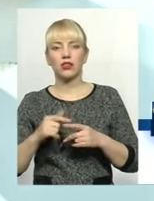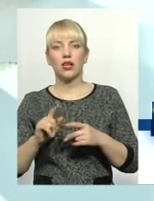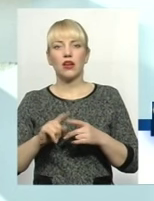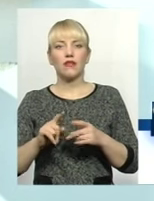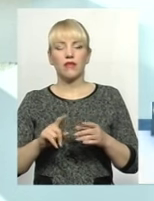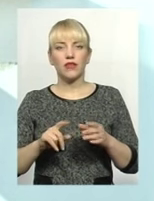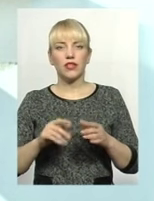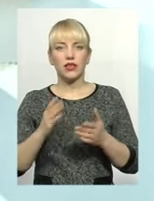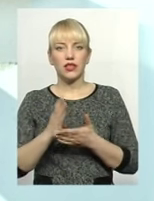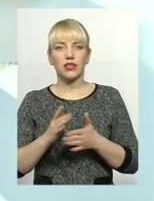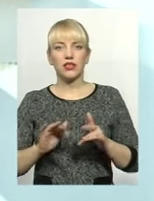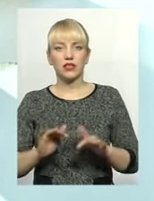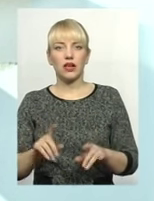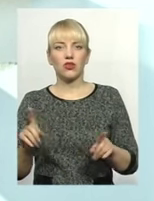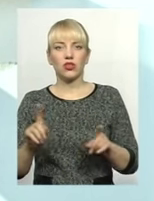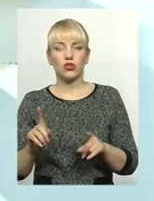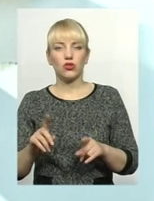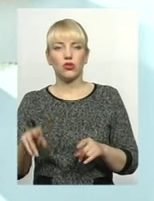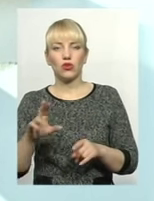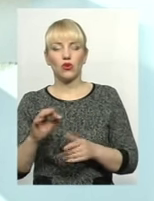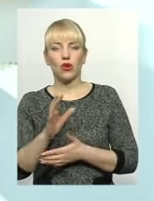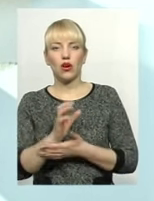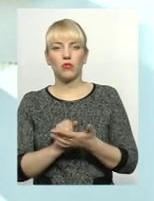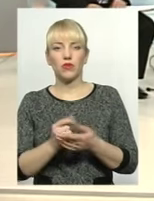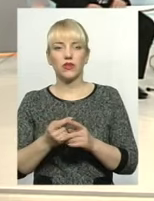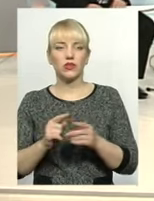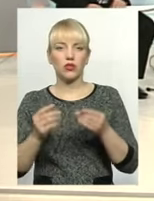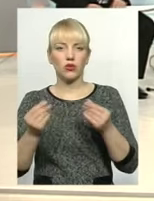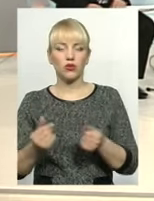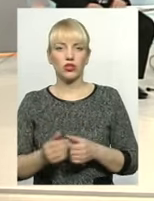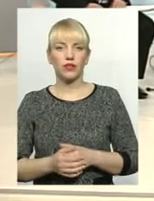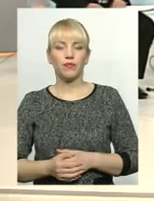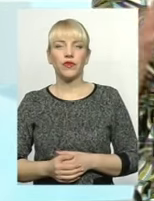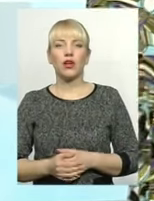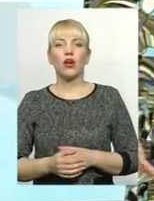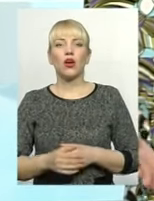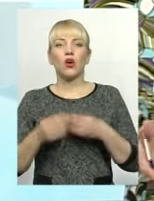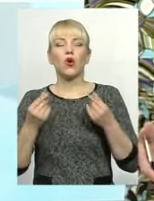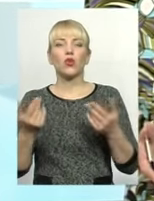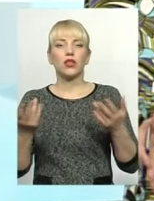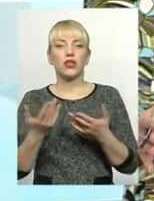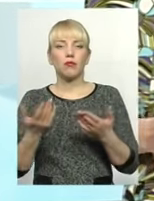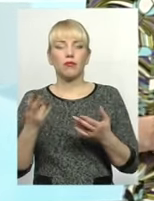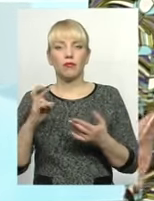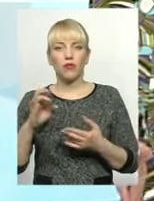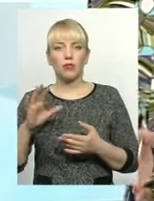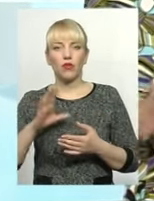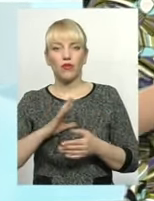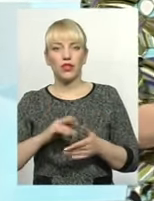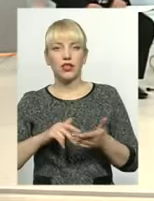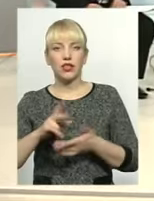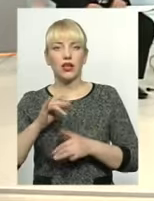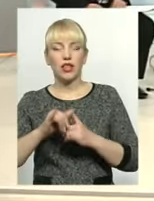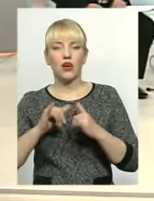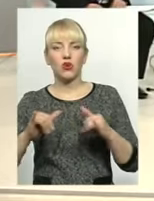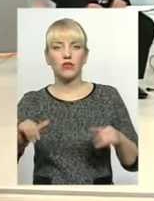заходи щодо, скажімо так, акумулювання цих коштів. по суті, гроші, які мали б йти на розвиток матеріальної бази, вони перекидаються на